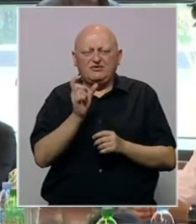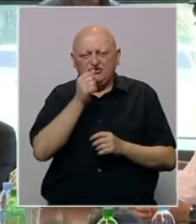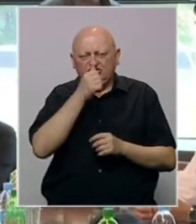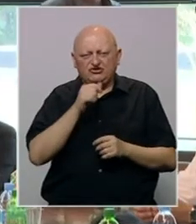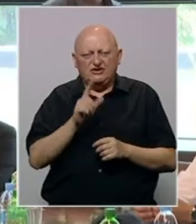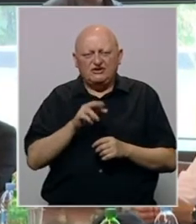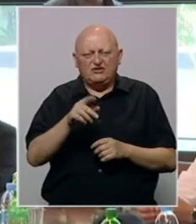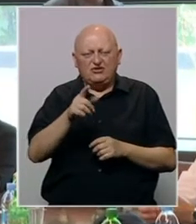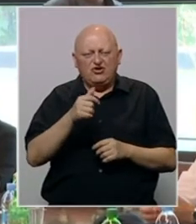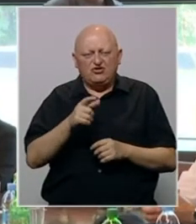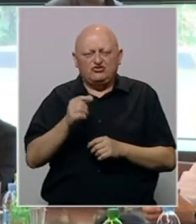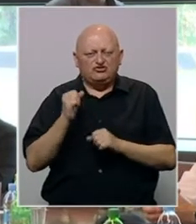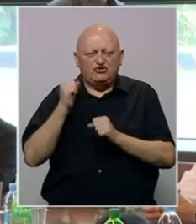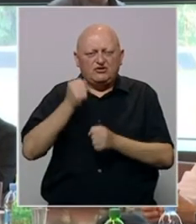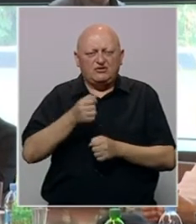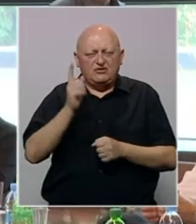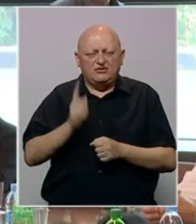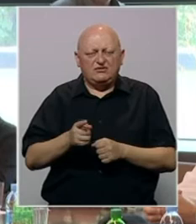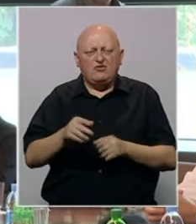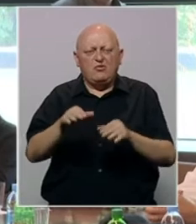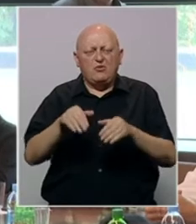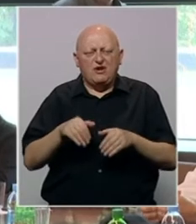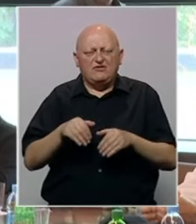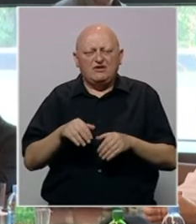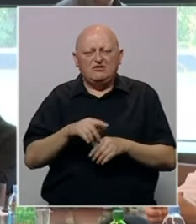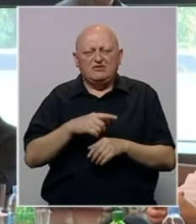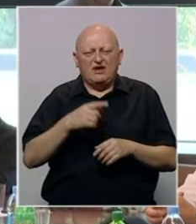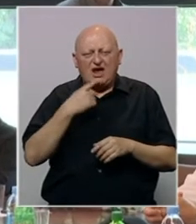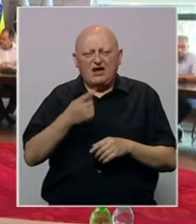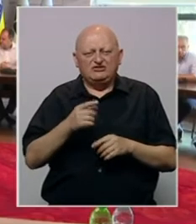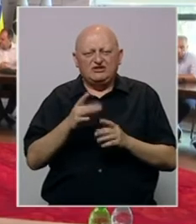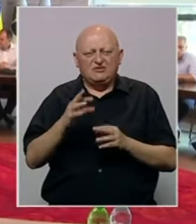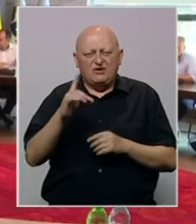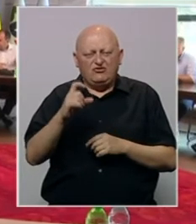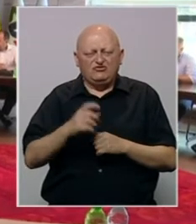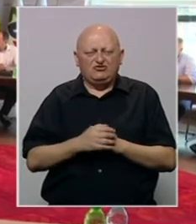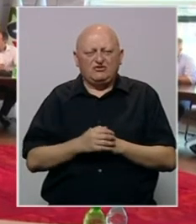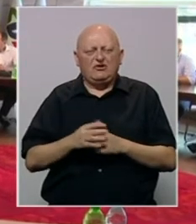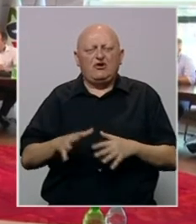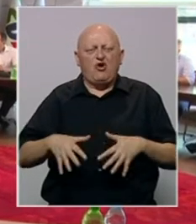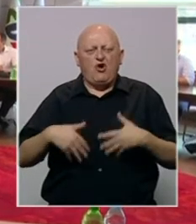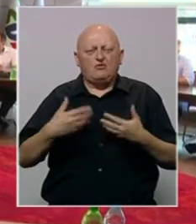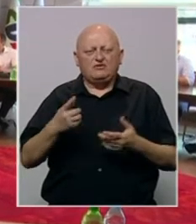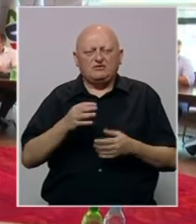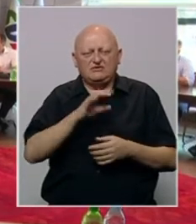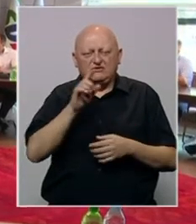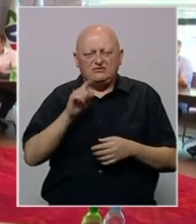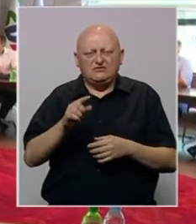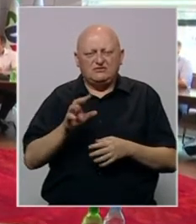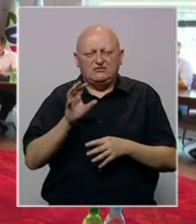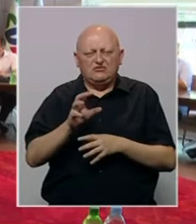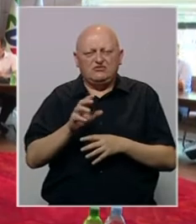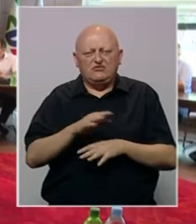ne ide jer ono što će biti nametnuto mora biti prihvatljivo, kategoričan je Izetbegović. Optimista je kada je u pitanju uticaj na